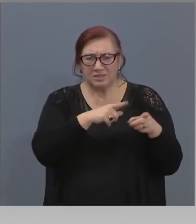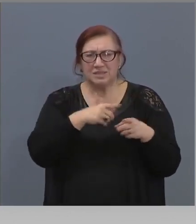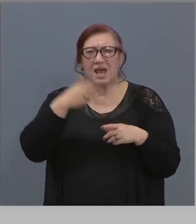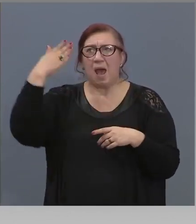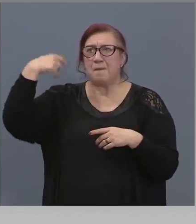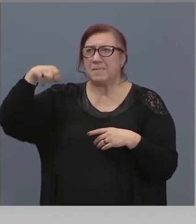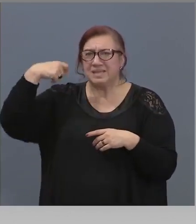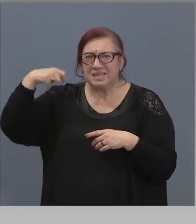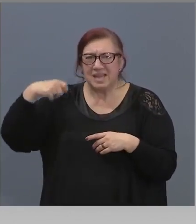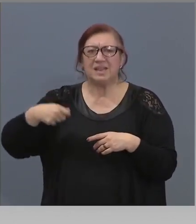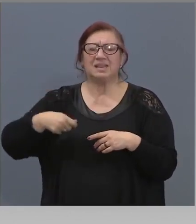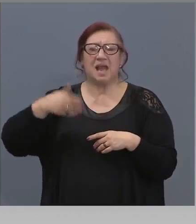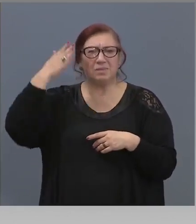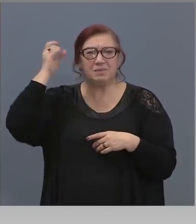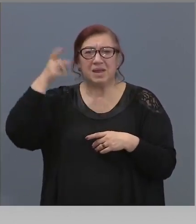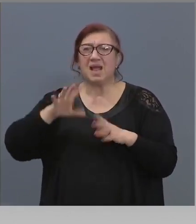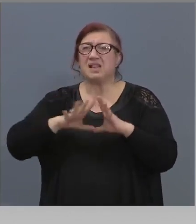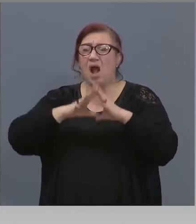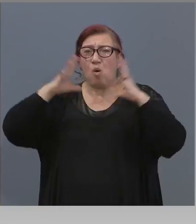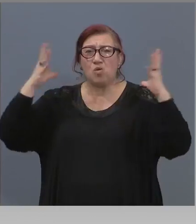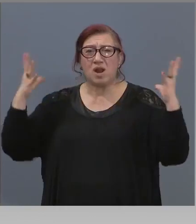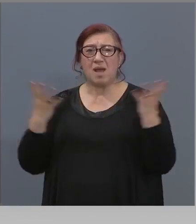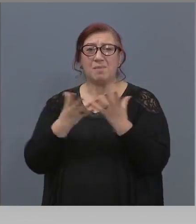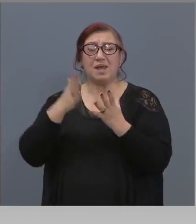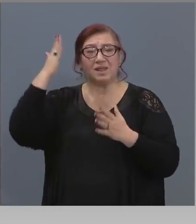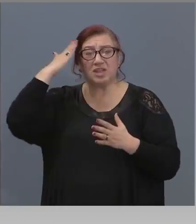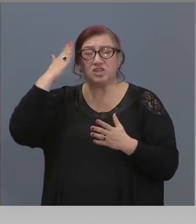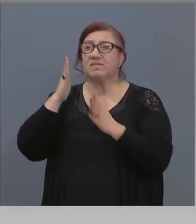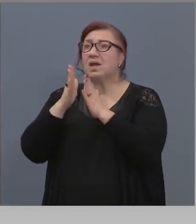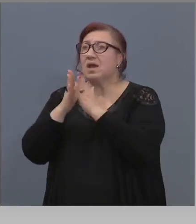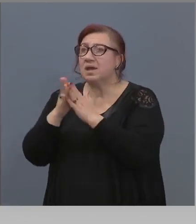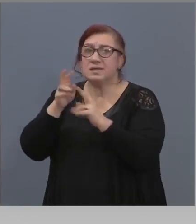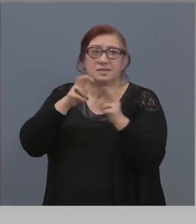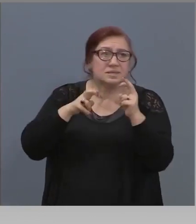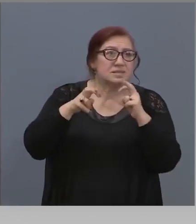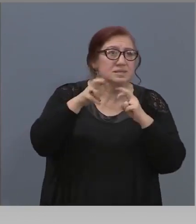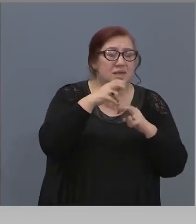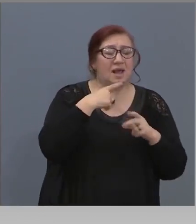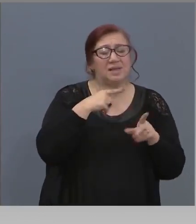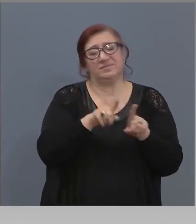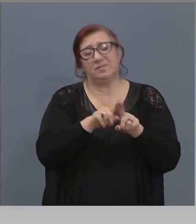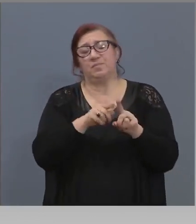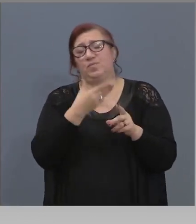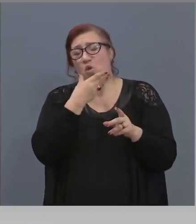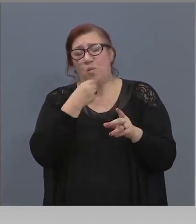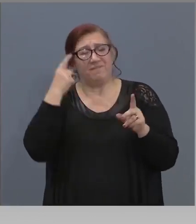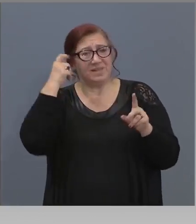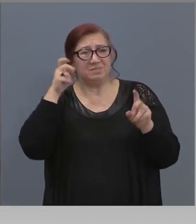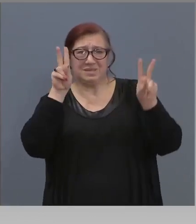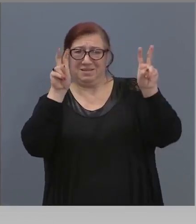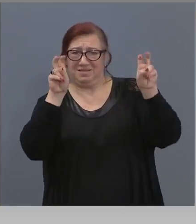се молят и търсят да намеряме, нали, казвам го циганета, в хубо е смисъл на думата,